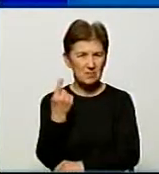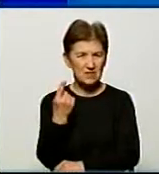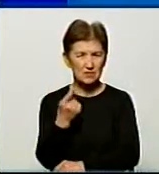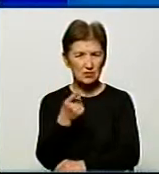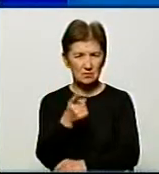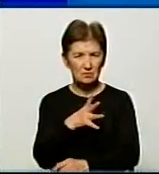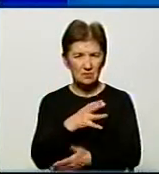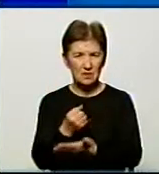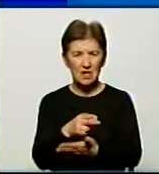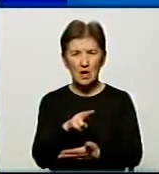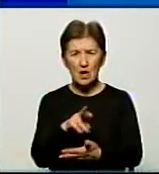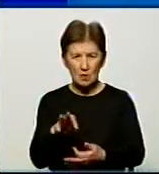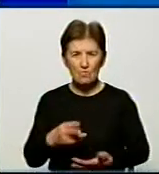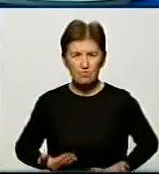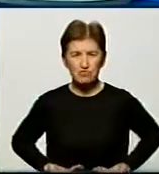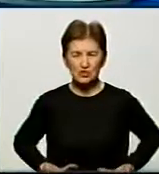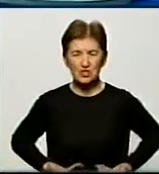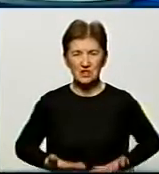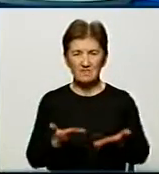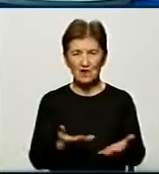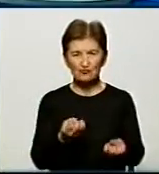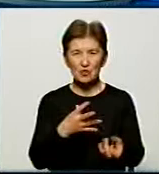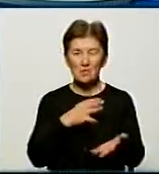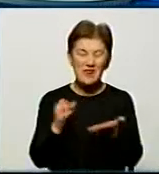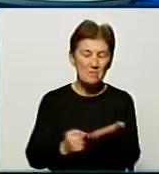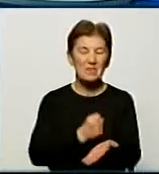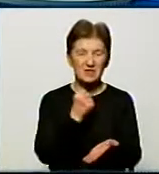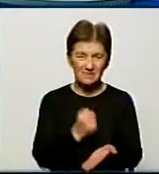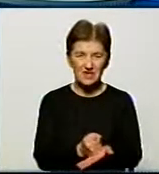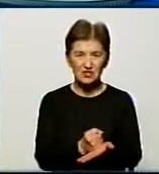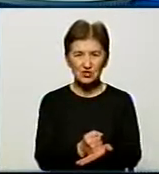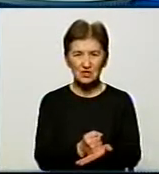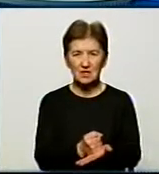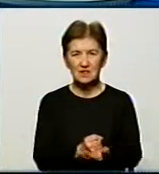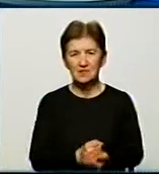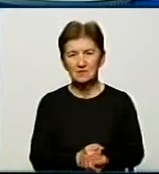пожиттєвом і підтверджений на секції.